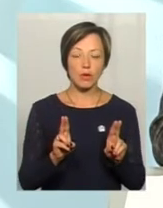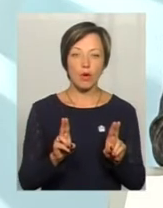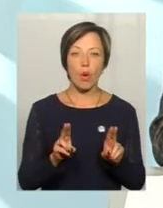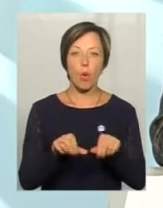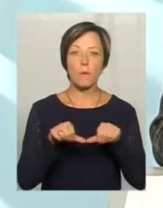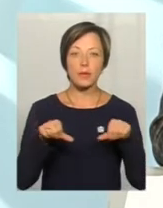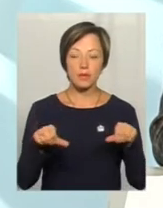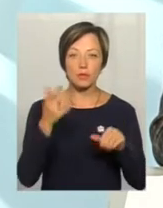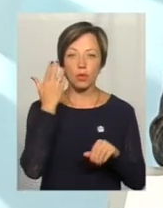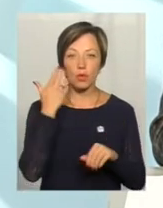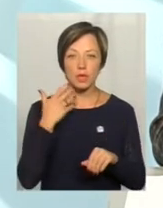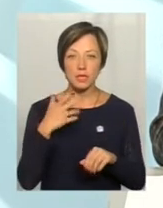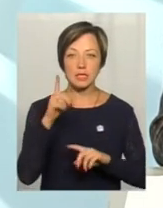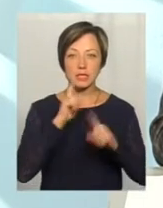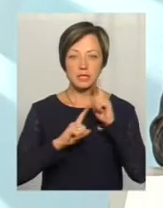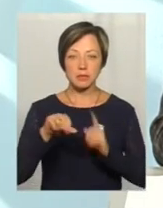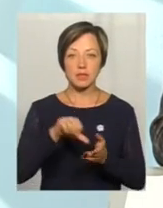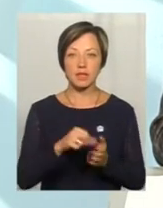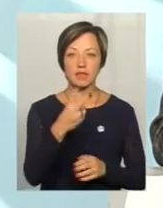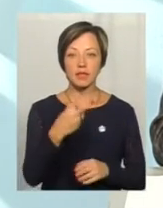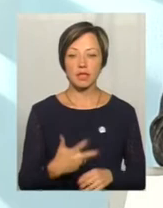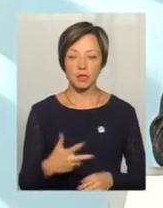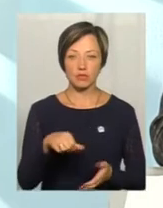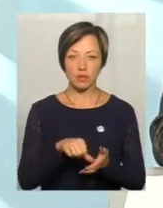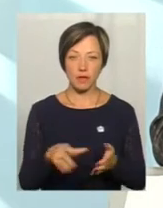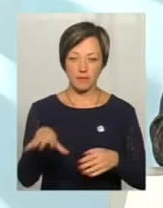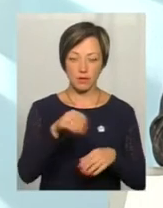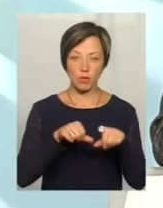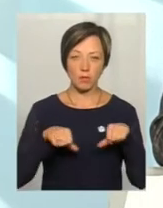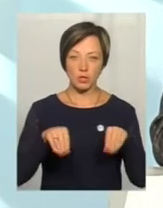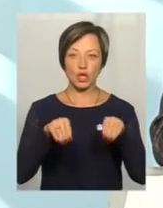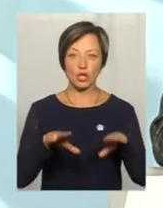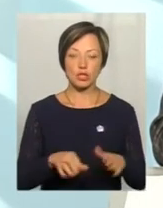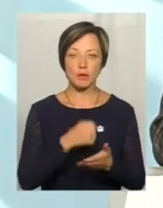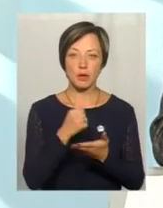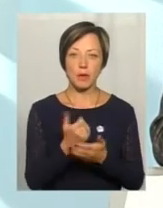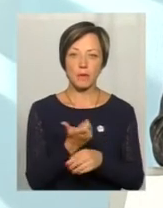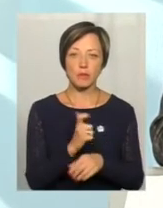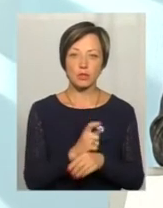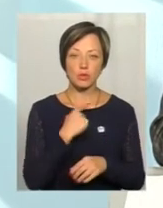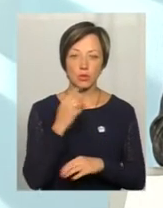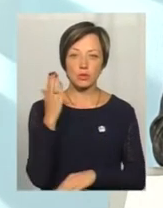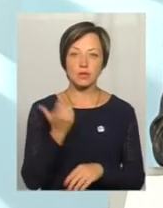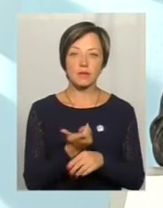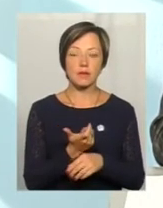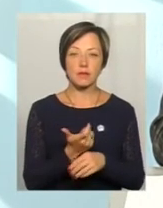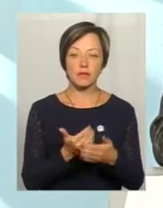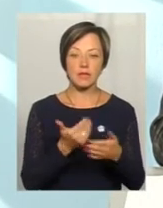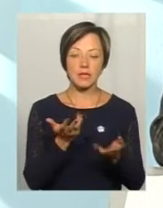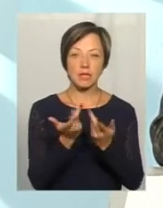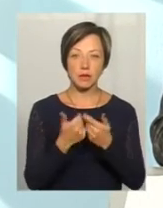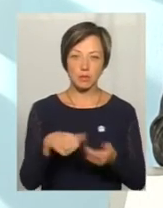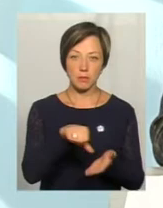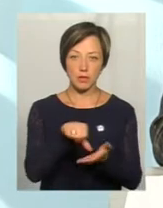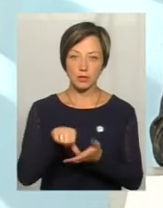комісія, це коли на засіданні присутні дві треті членів комісії. І рішення приймається більшістю голосів від кількості